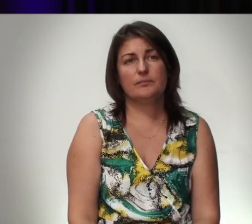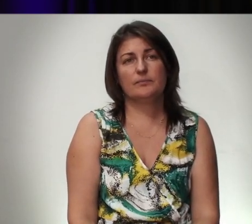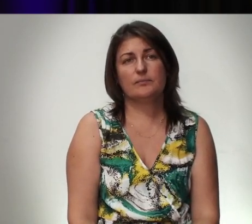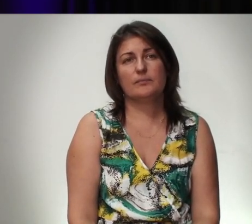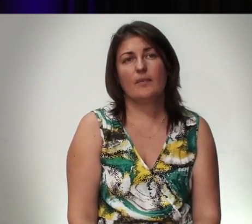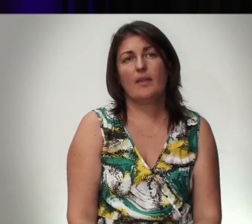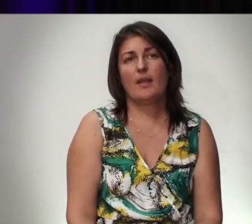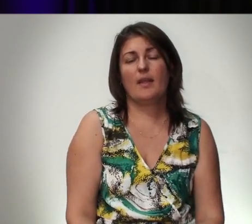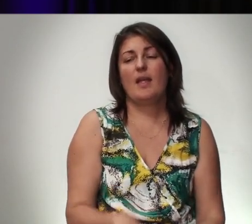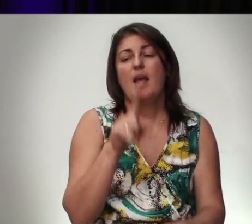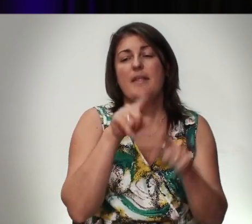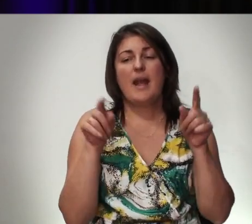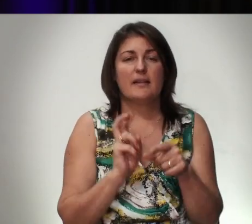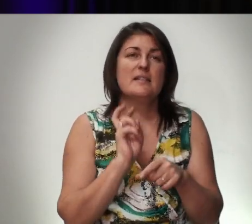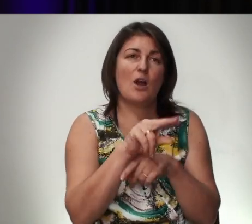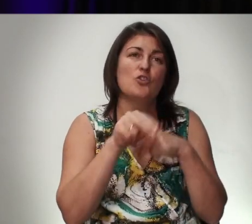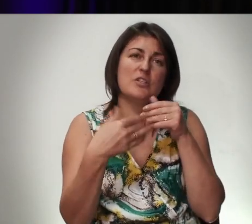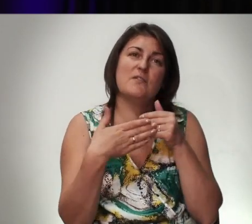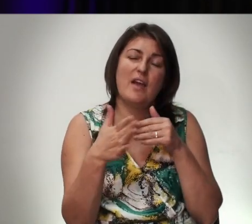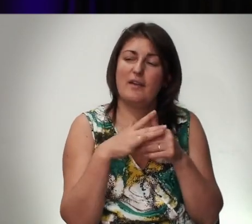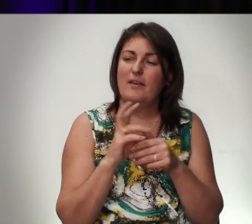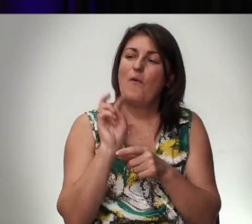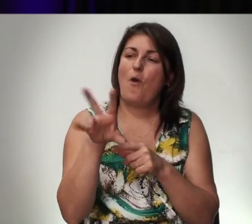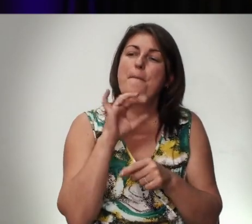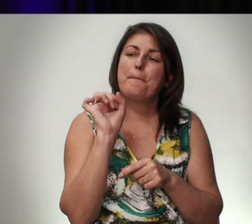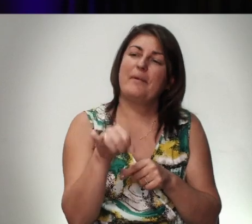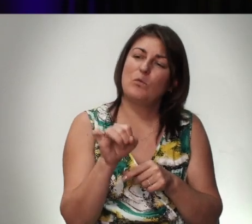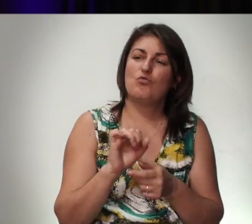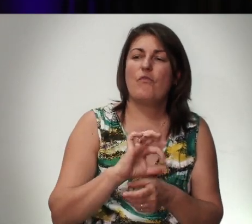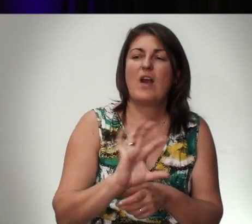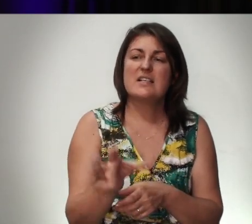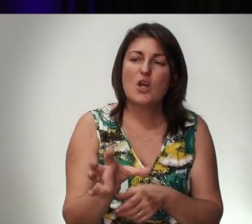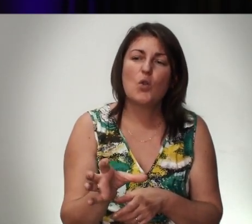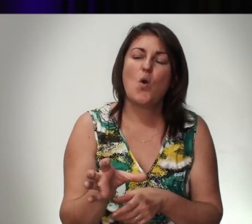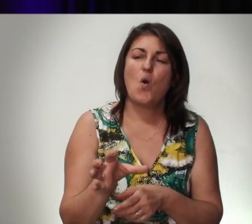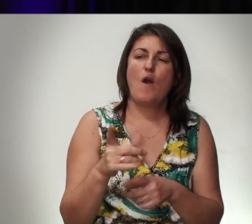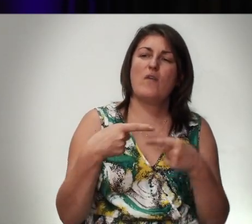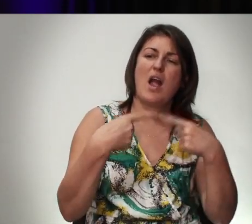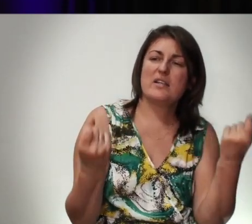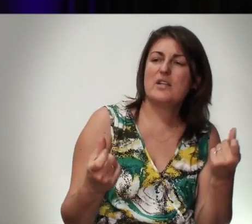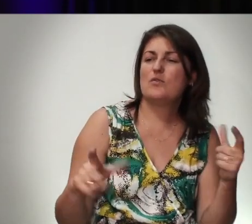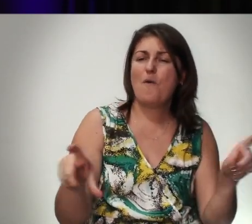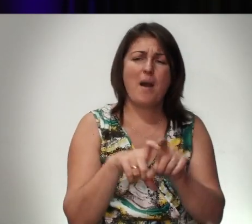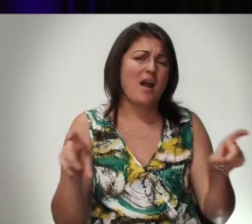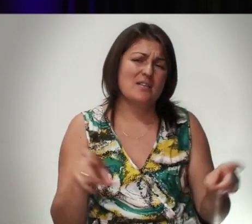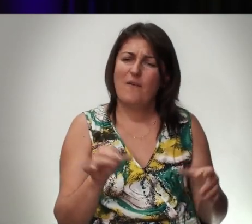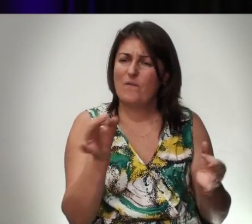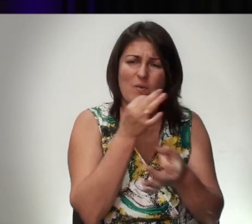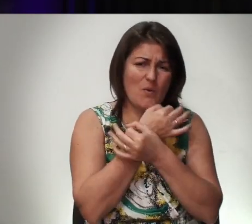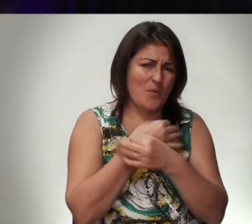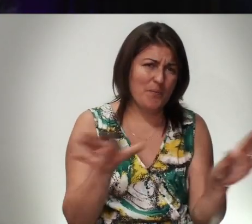Некоторые Через Дверь Заходят Пивнушку В Казино Гостиницу В Магазин Куда Угодно